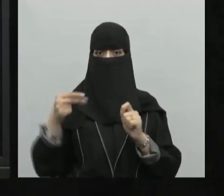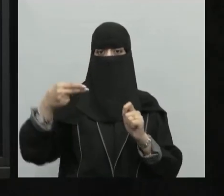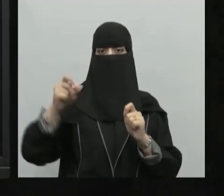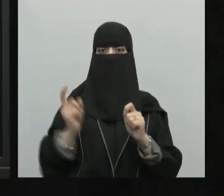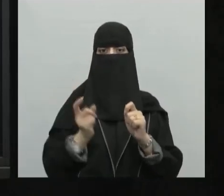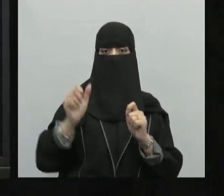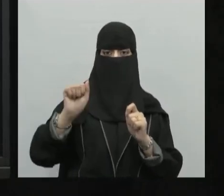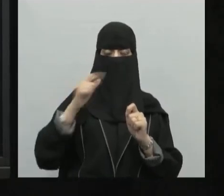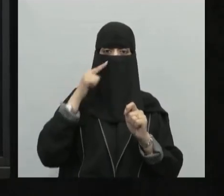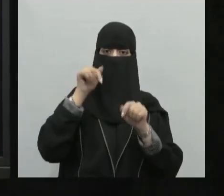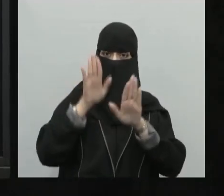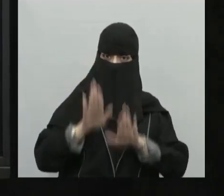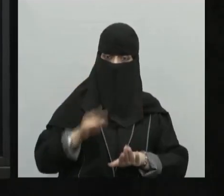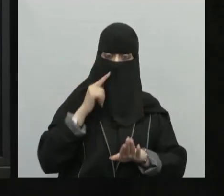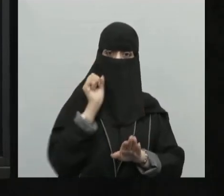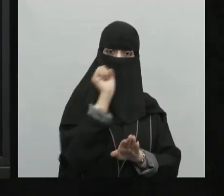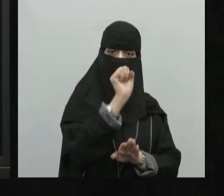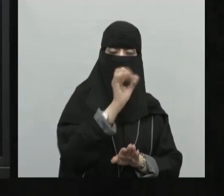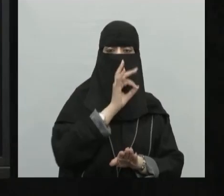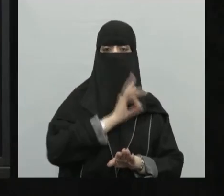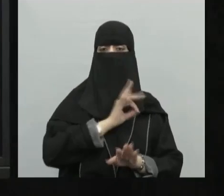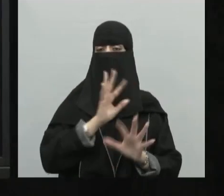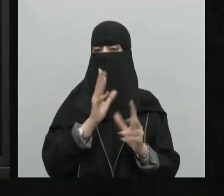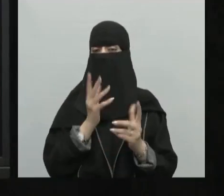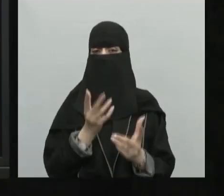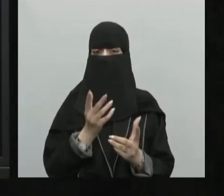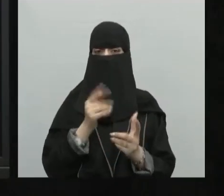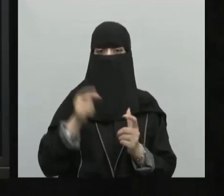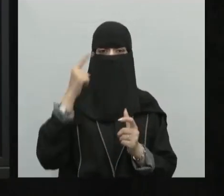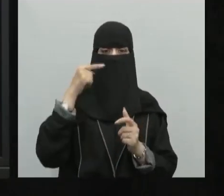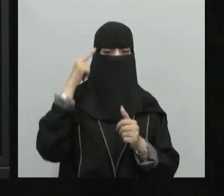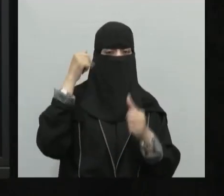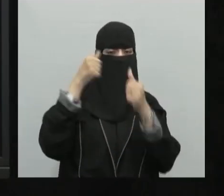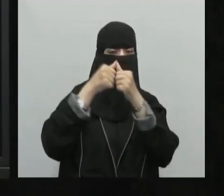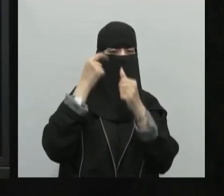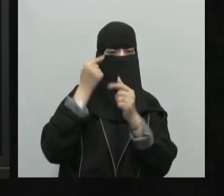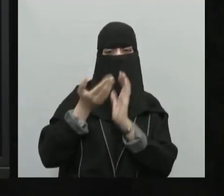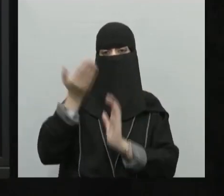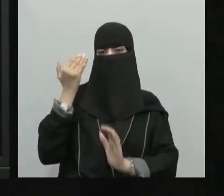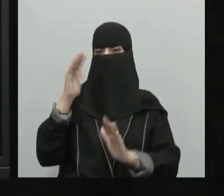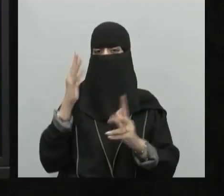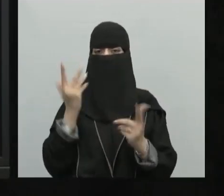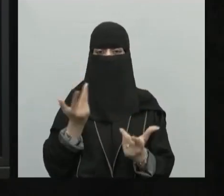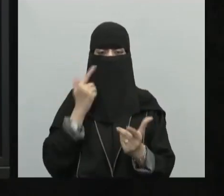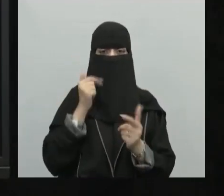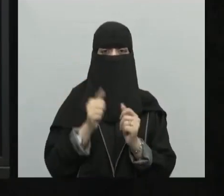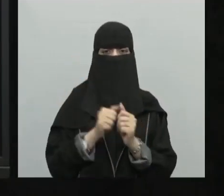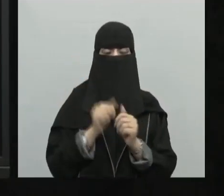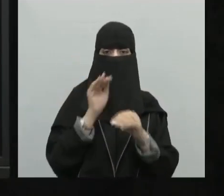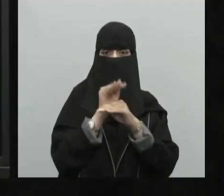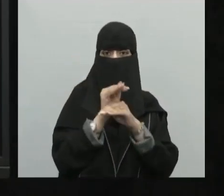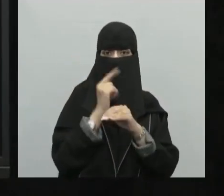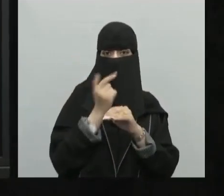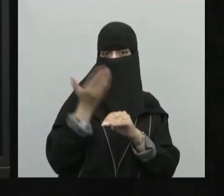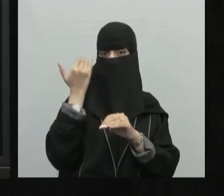خصائص وفوات نريدكم أبناء وبنات الطلاب تسترجعون وتستذكرون ما أخذناه في